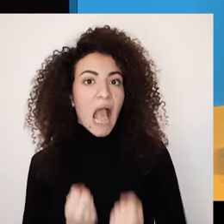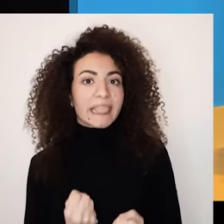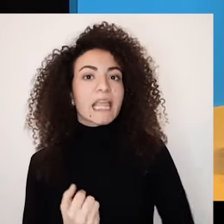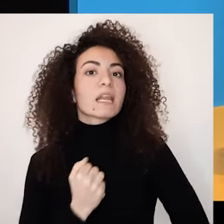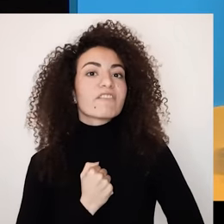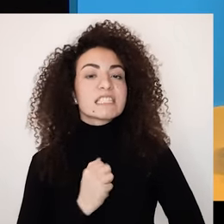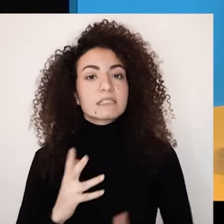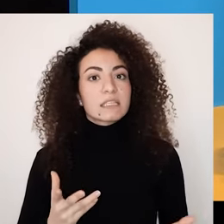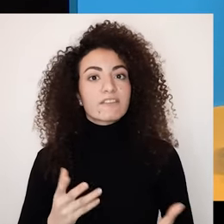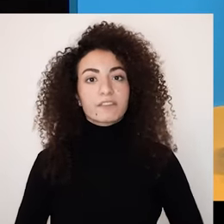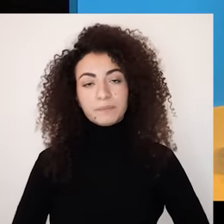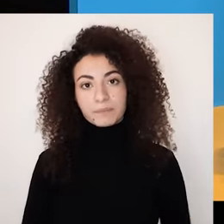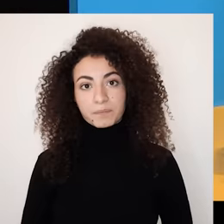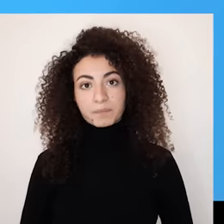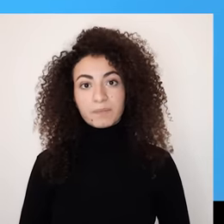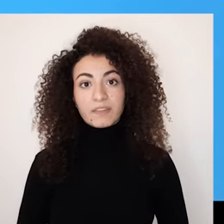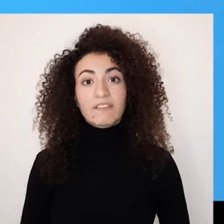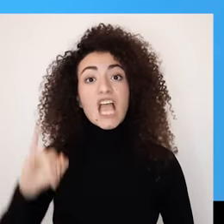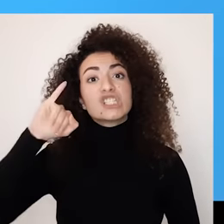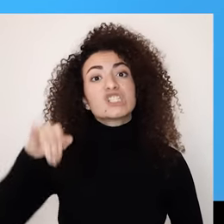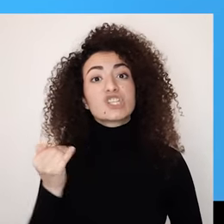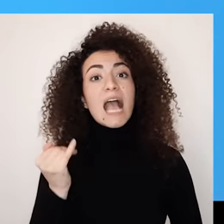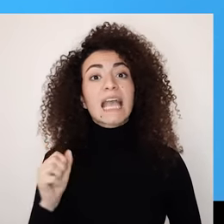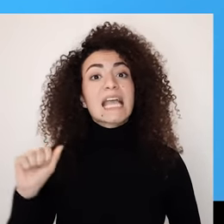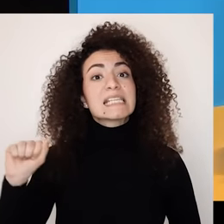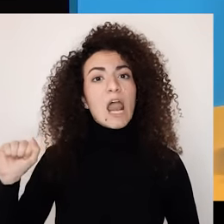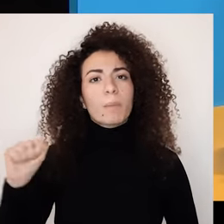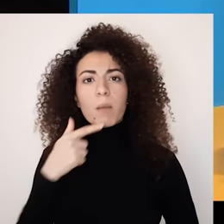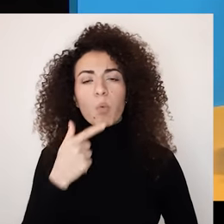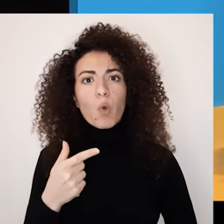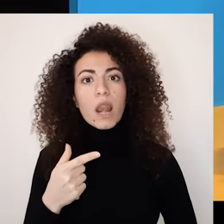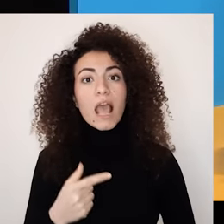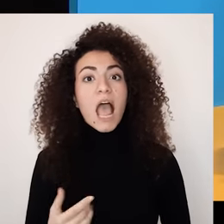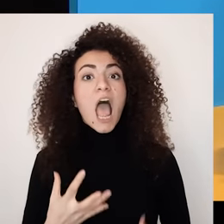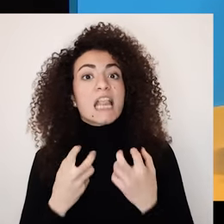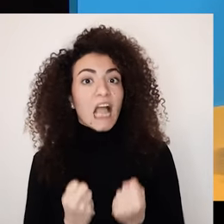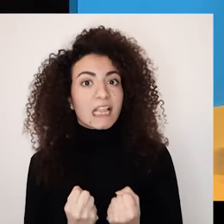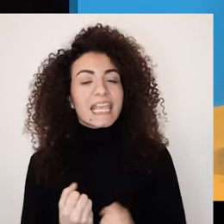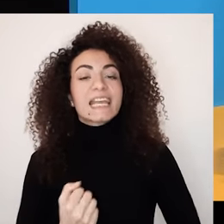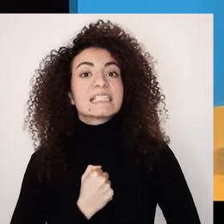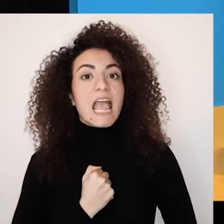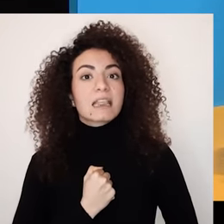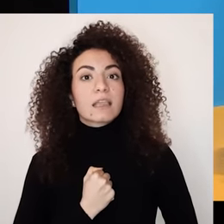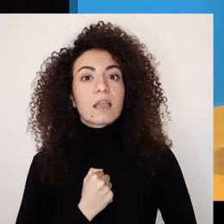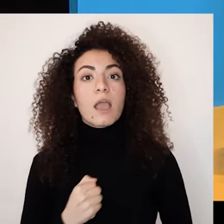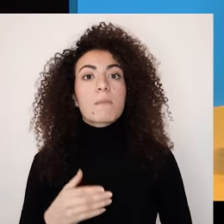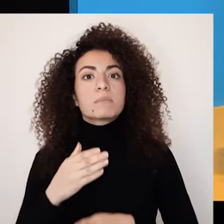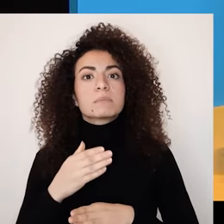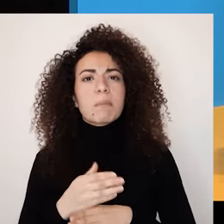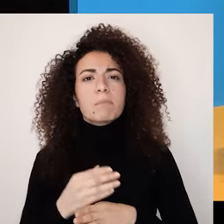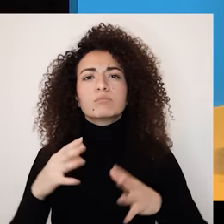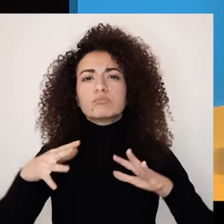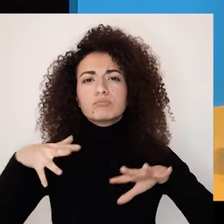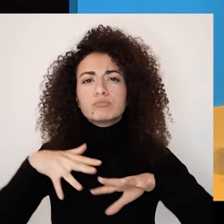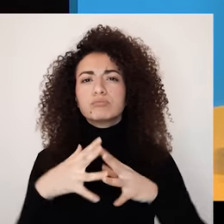وهو أمر بالغ الأهمية بيقول جاك سالومي أنه تقدير الزات بينتج عن لقاء أربع ديناميكيات